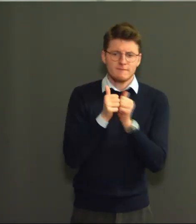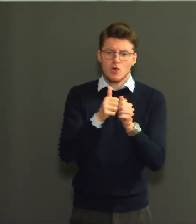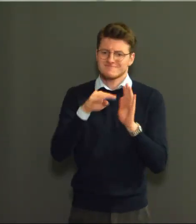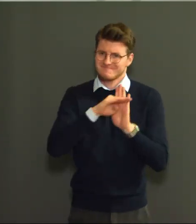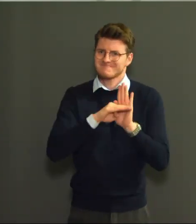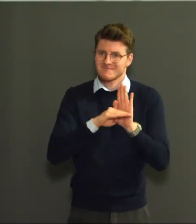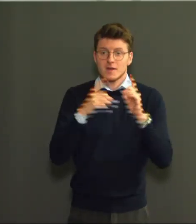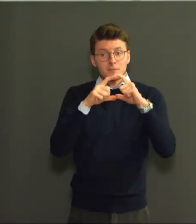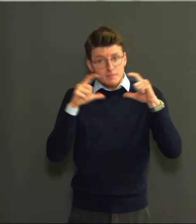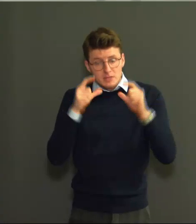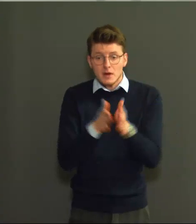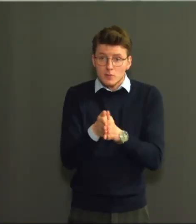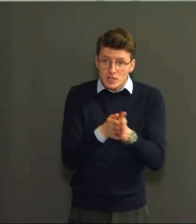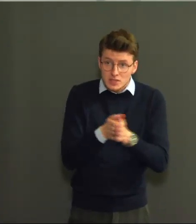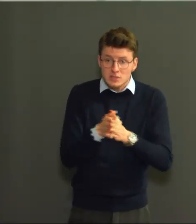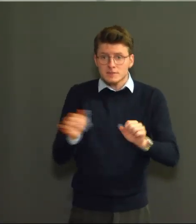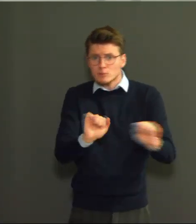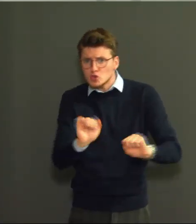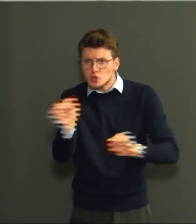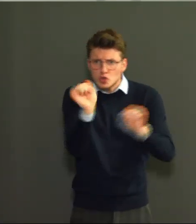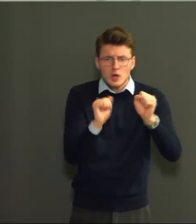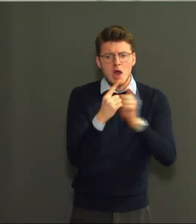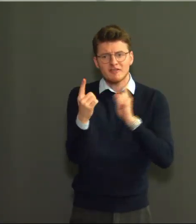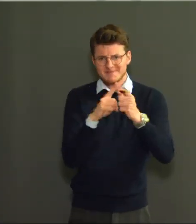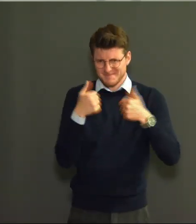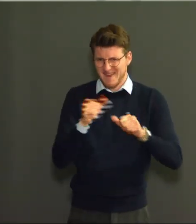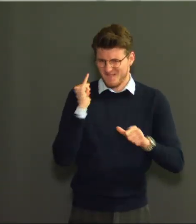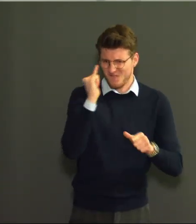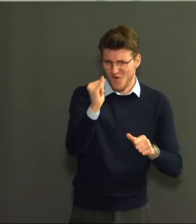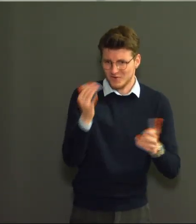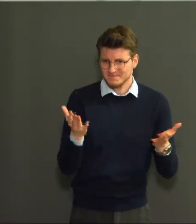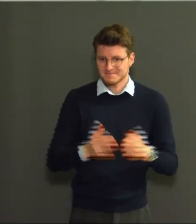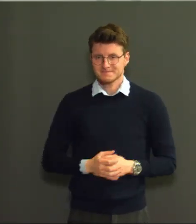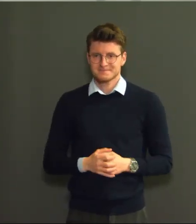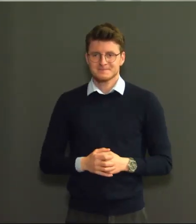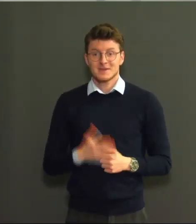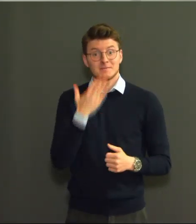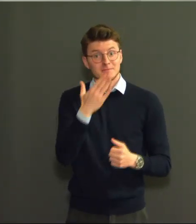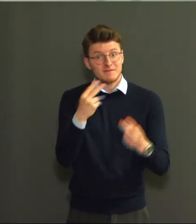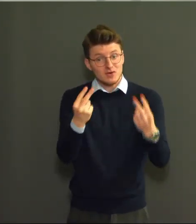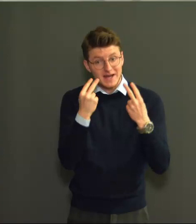oppervlaktes en het bewaren van noodzakelijke afstand. Hartelijk bedankt voor uw aandacht.